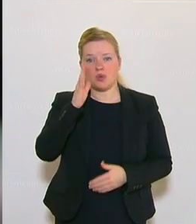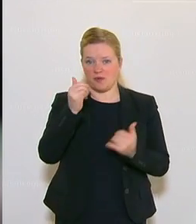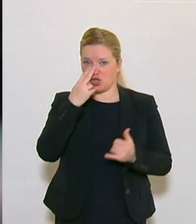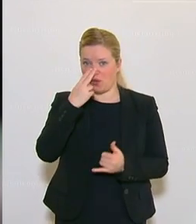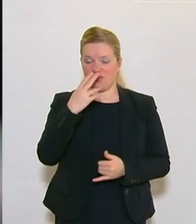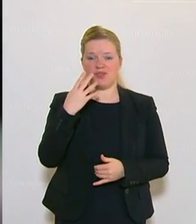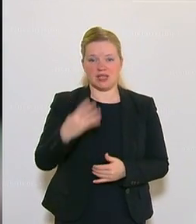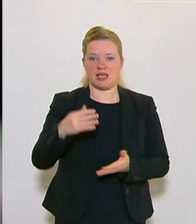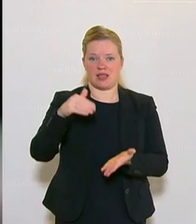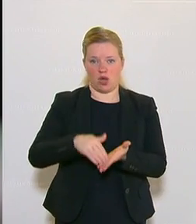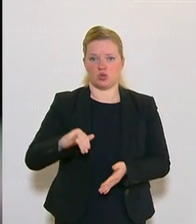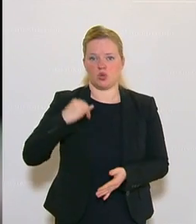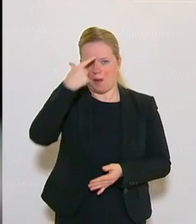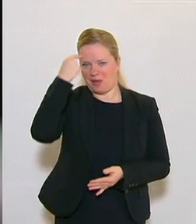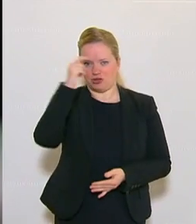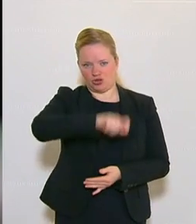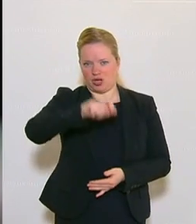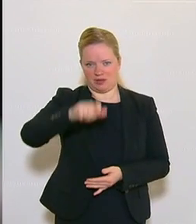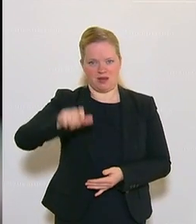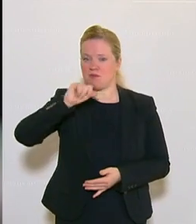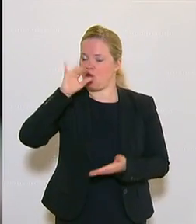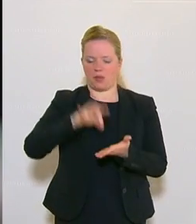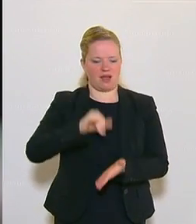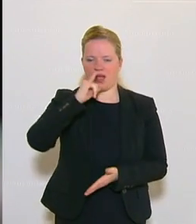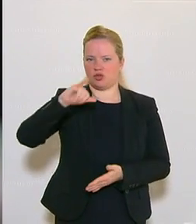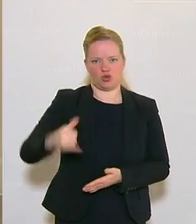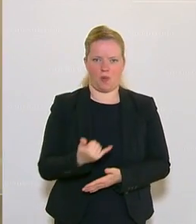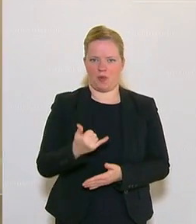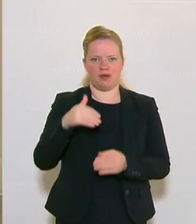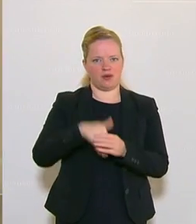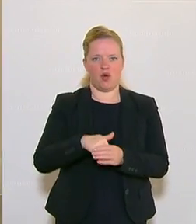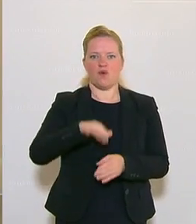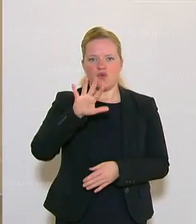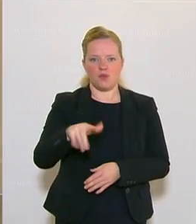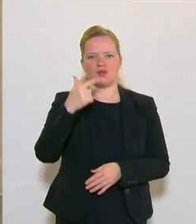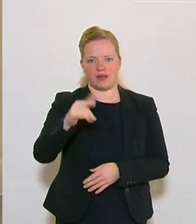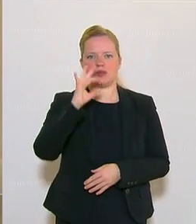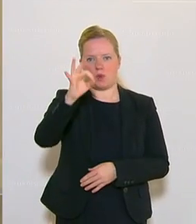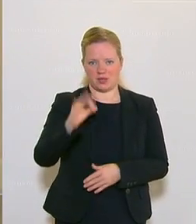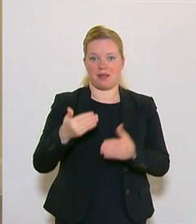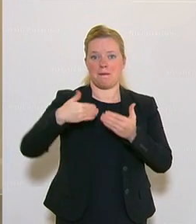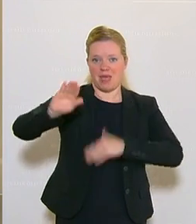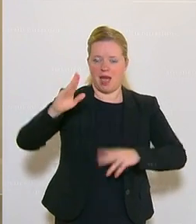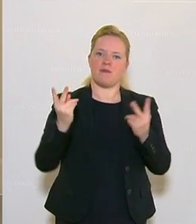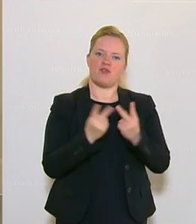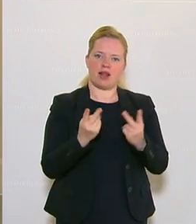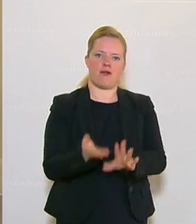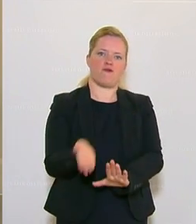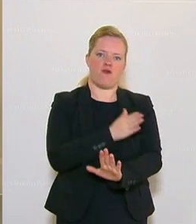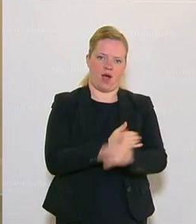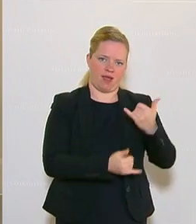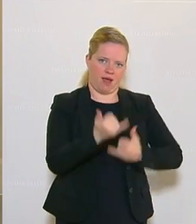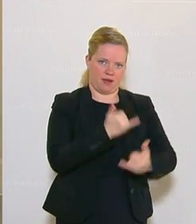Menschen, die derzeit keinen Job haben. Das ist somit 25 Prozent mehr als im Vergleichszeitraum des